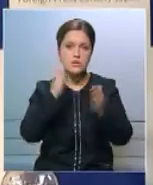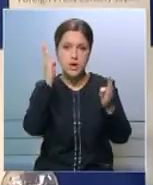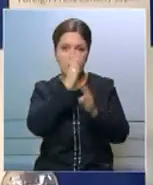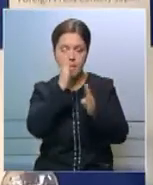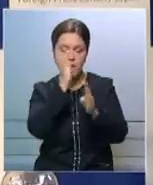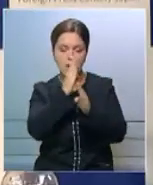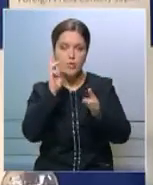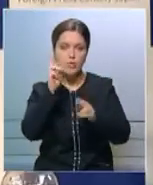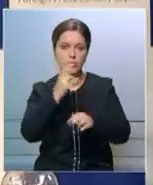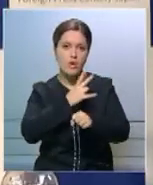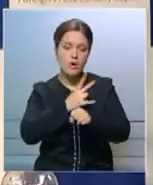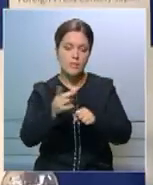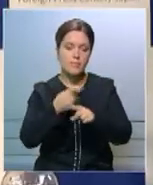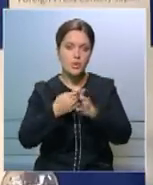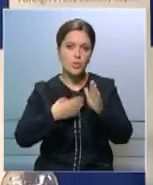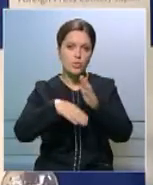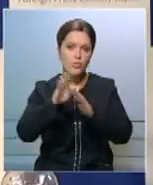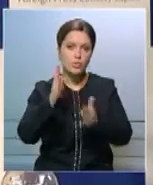стихийных бедствиях.